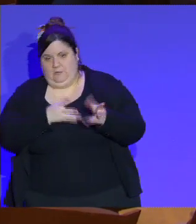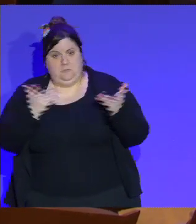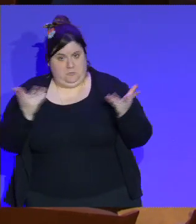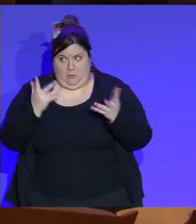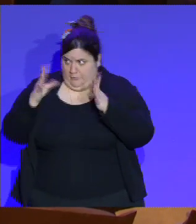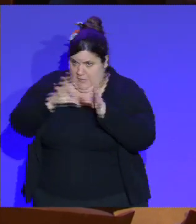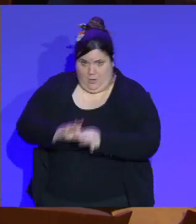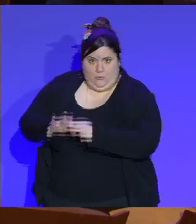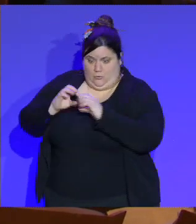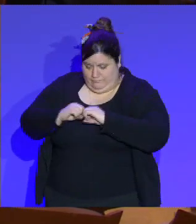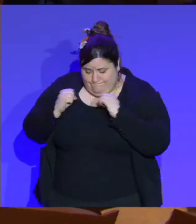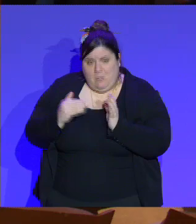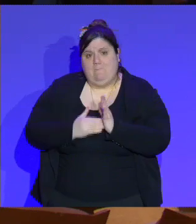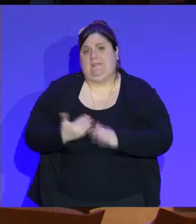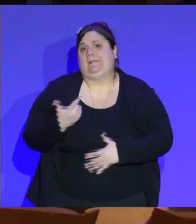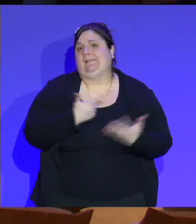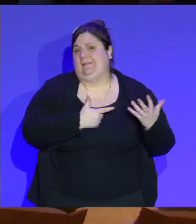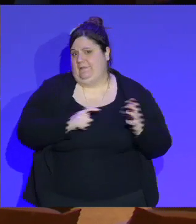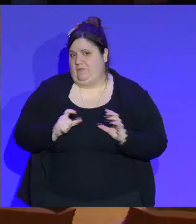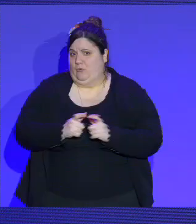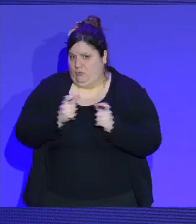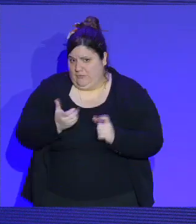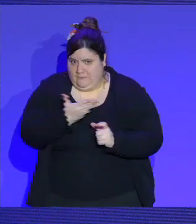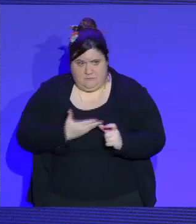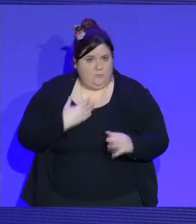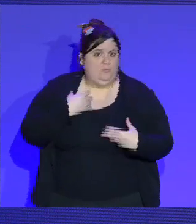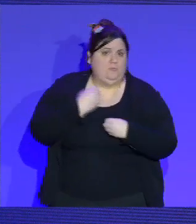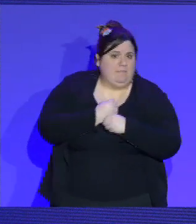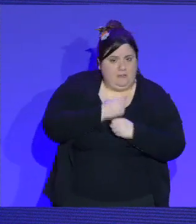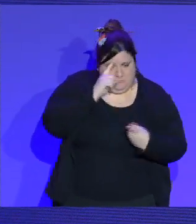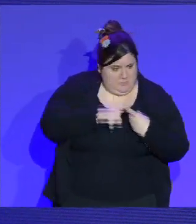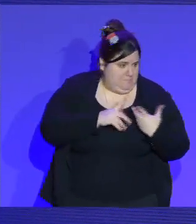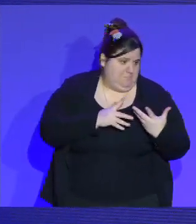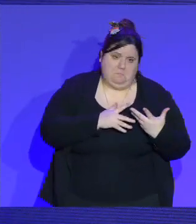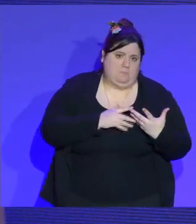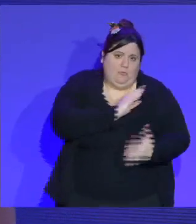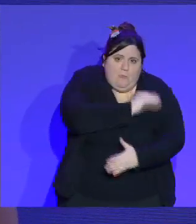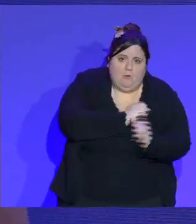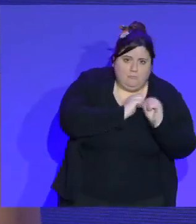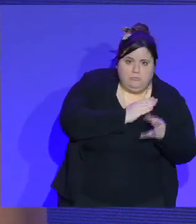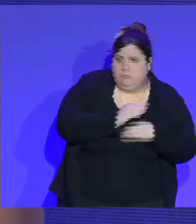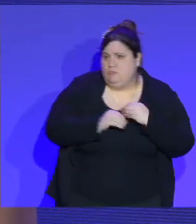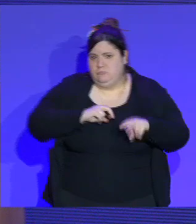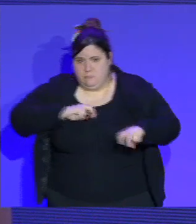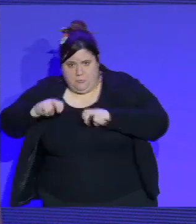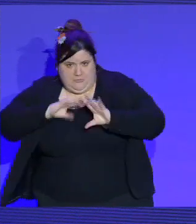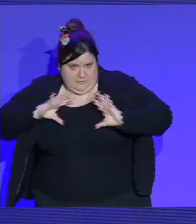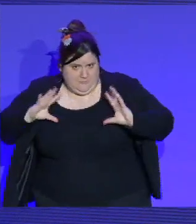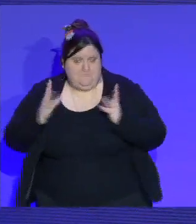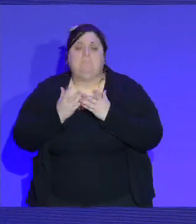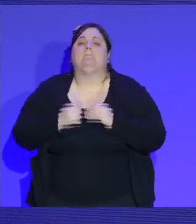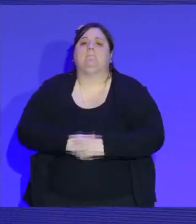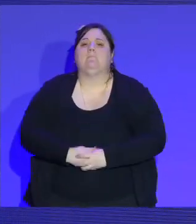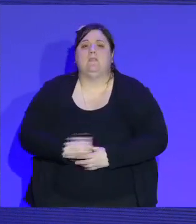sont 1 700 entreprises représentant plus de 3 000 points de vente, 500 marques, plus de 2100 établissements sportifs, 80 000